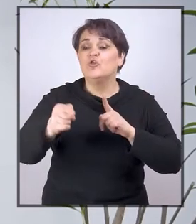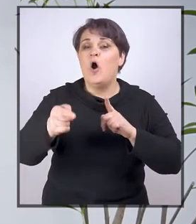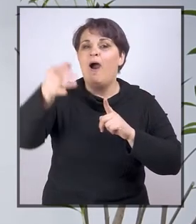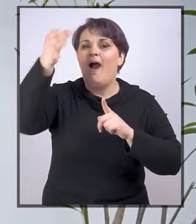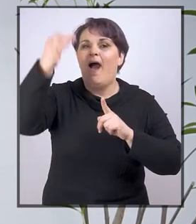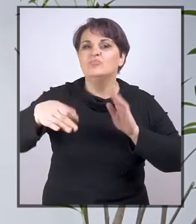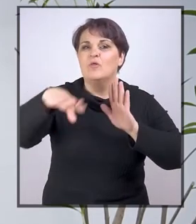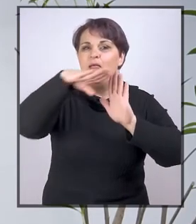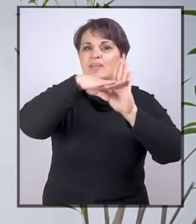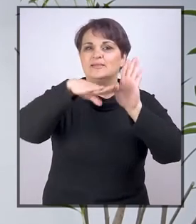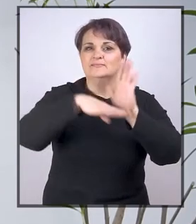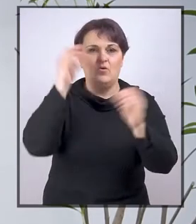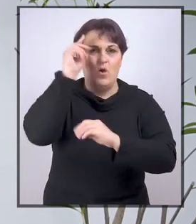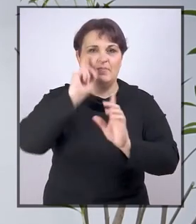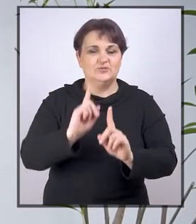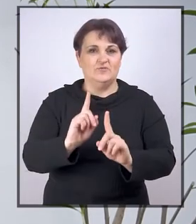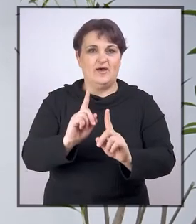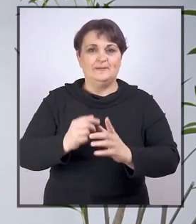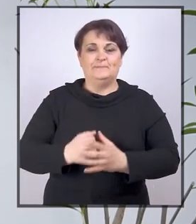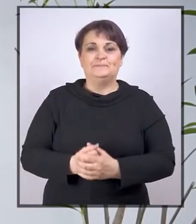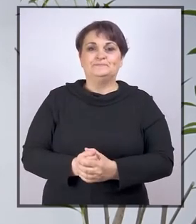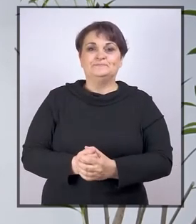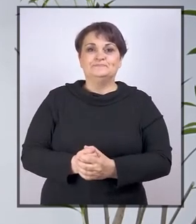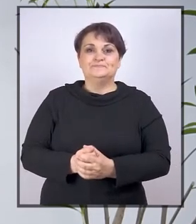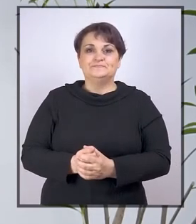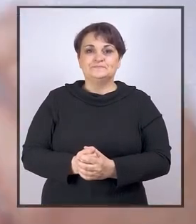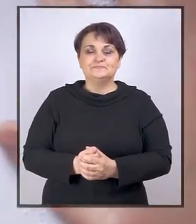okvirnih do kantonalnih zakona.